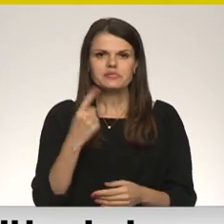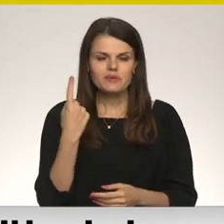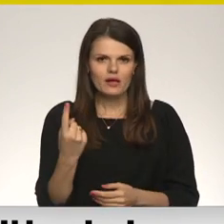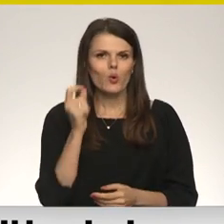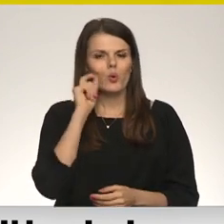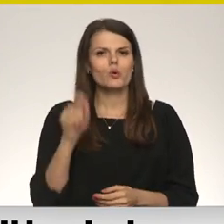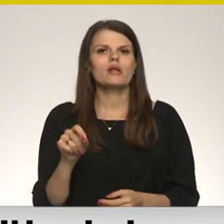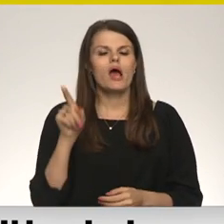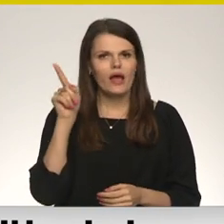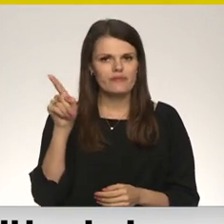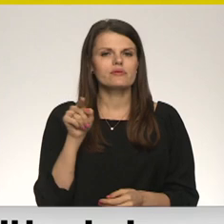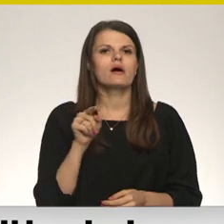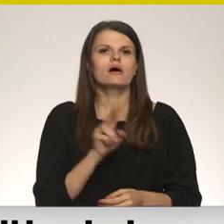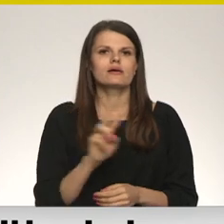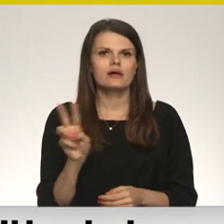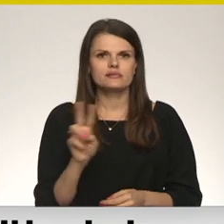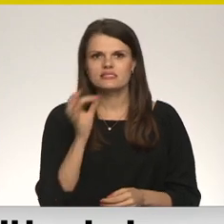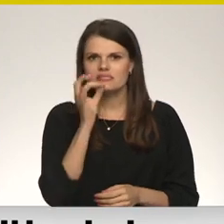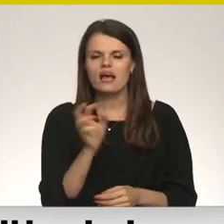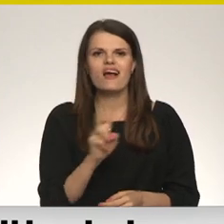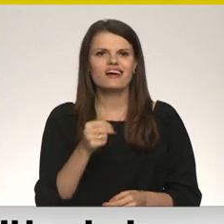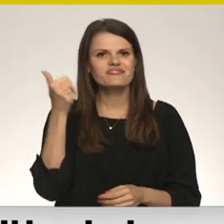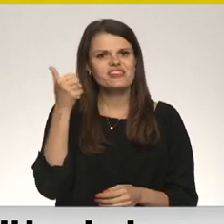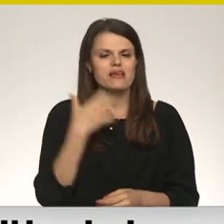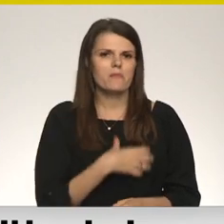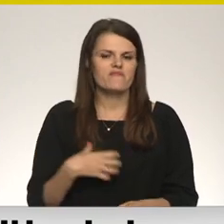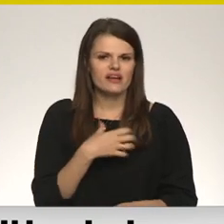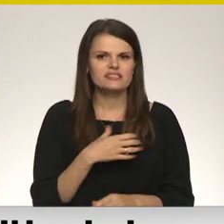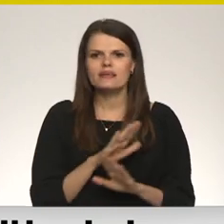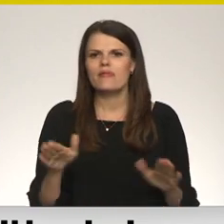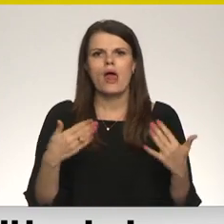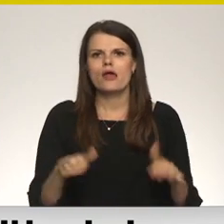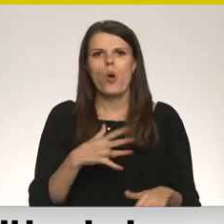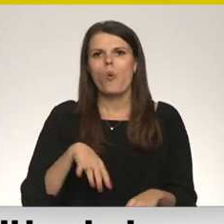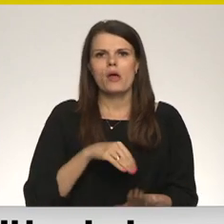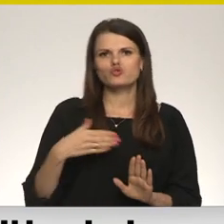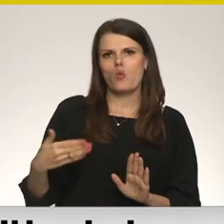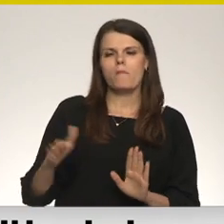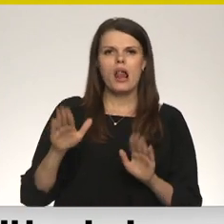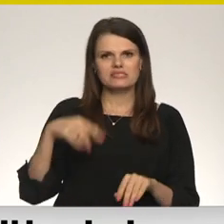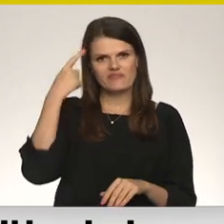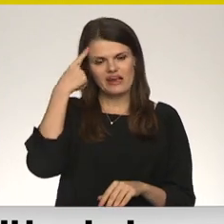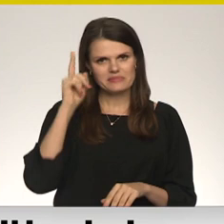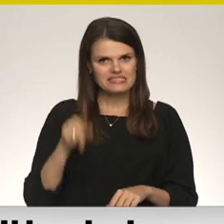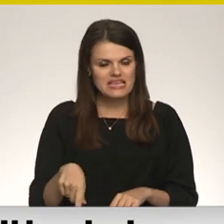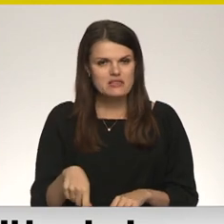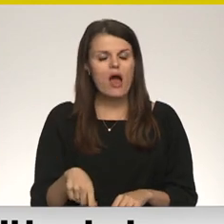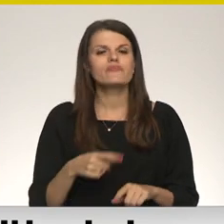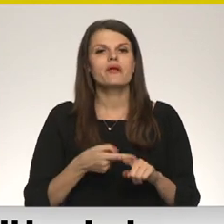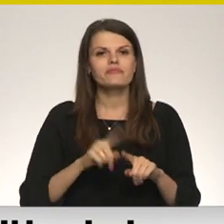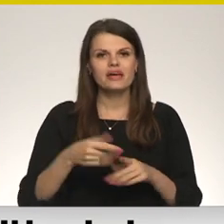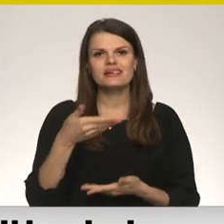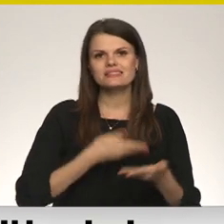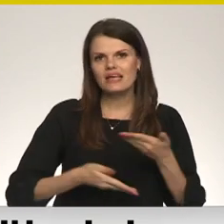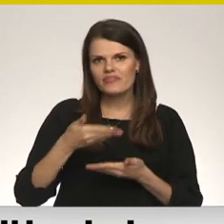kārtām Ukraiņas puses ir tā, kura saka, kas ir nepieciešams, jo ne jau mēs šeit no malas varētu to zināt. Un tad sadarbībā